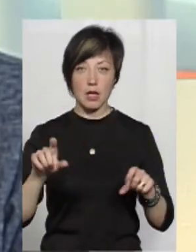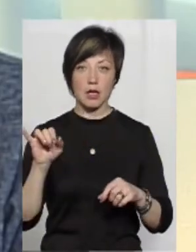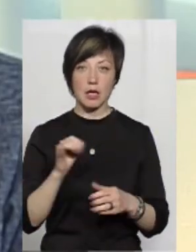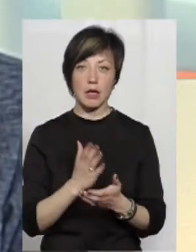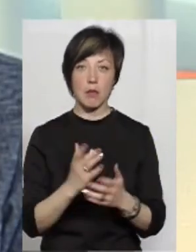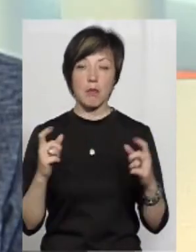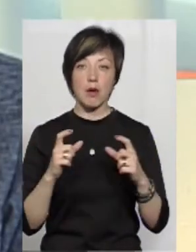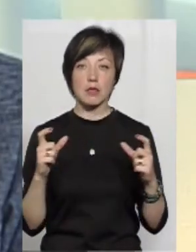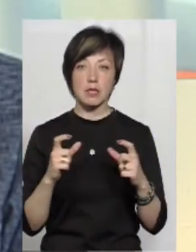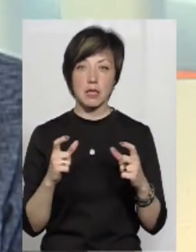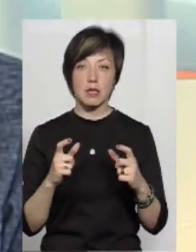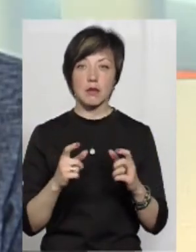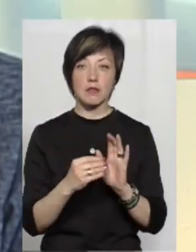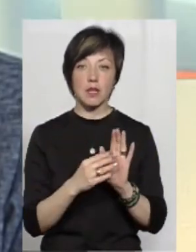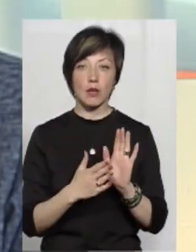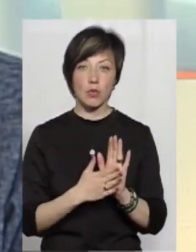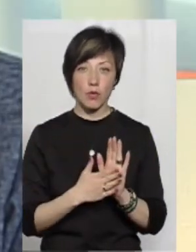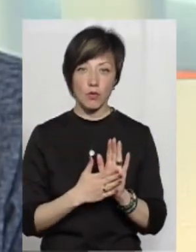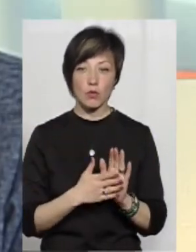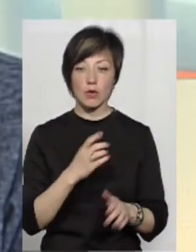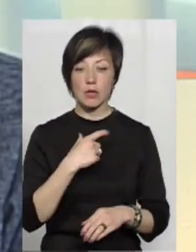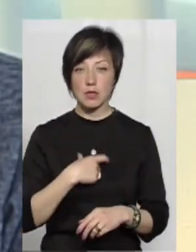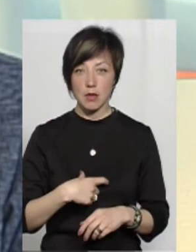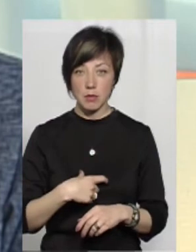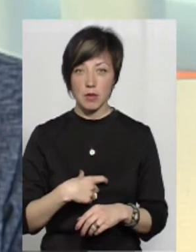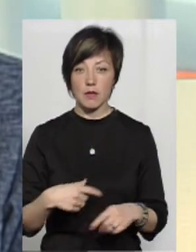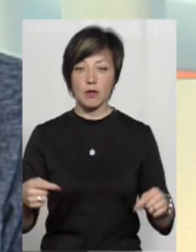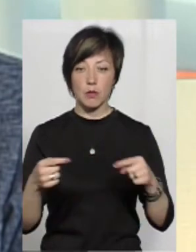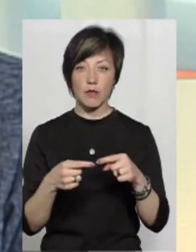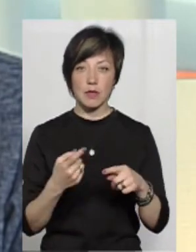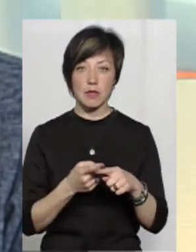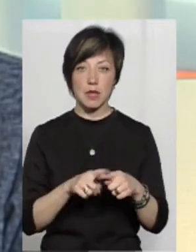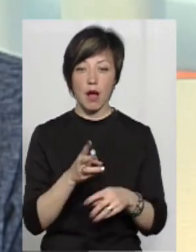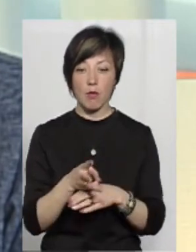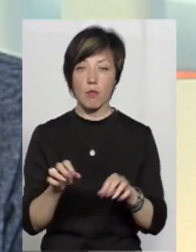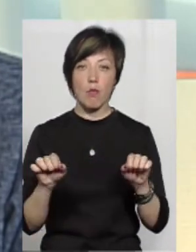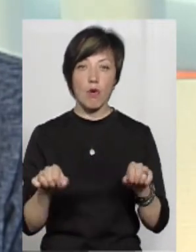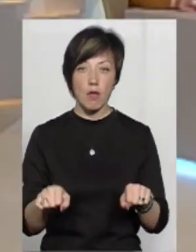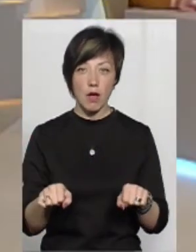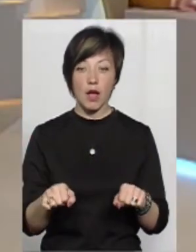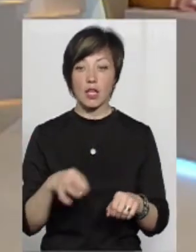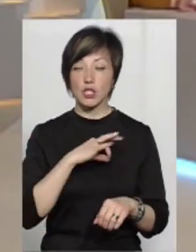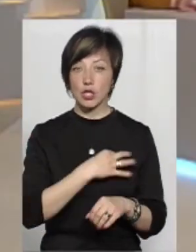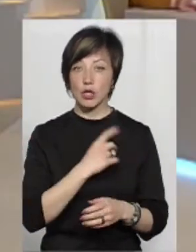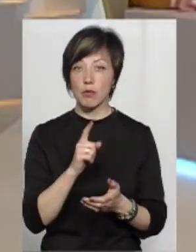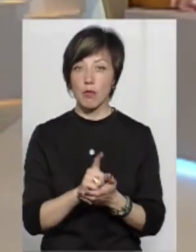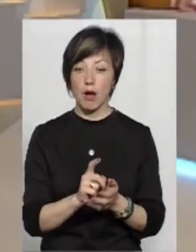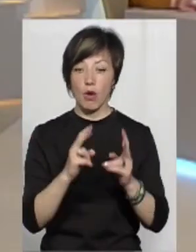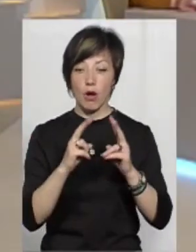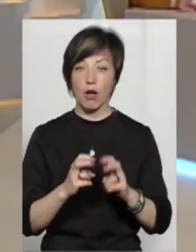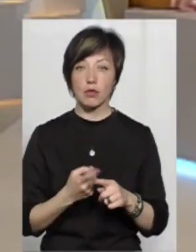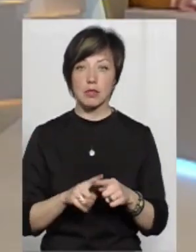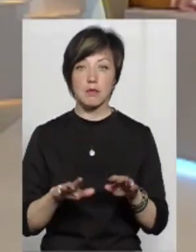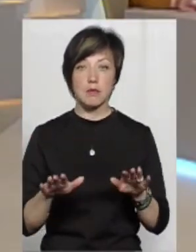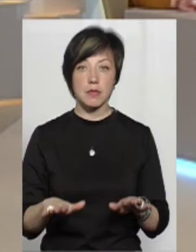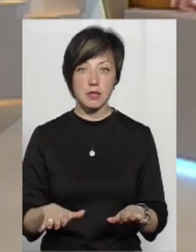і є магазини, які встановлюють для себе. Відповідно, ця камера могла захопити, тобто, слідчий має оглянути це